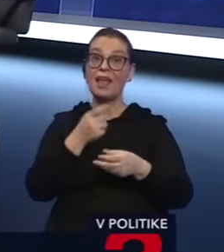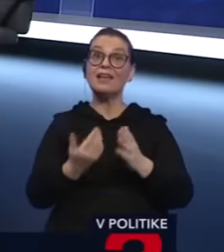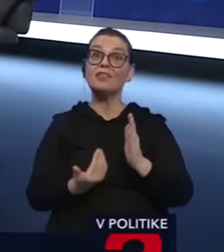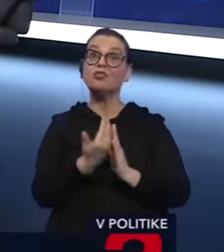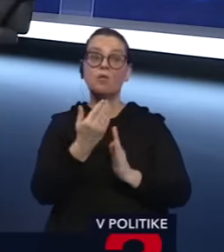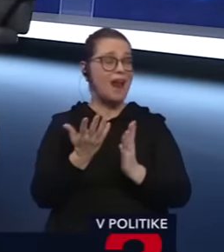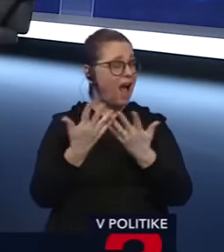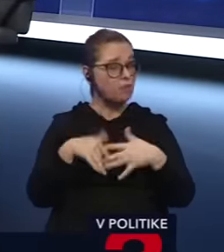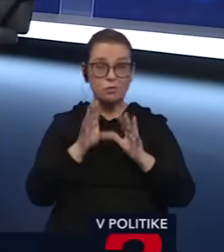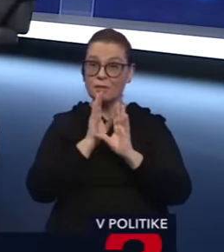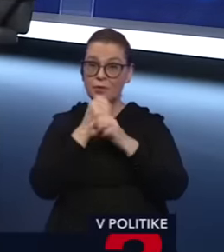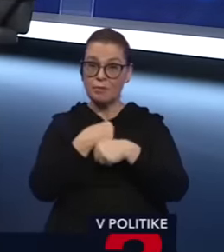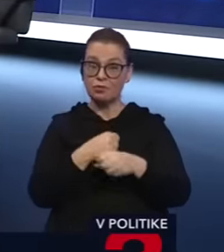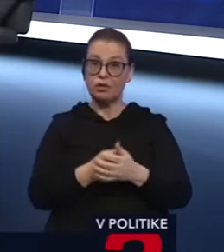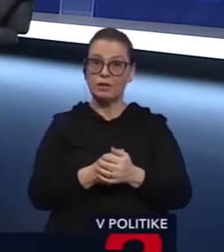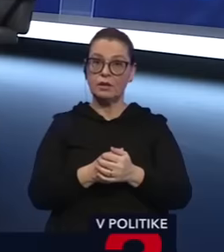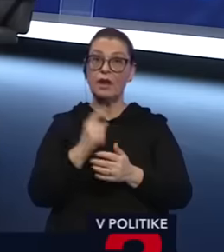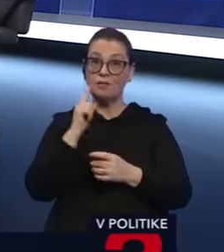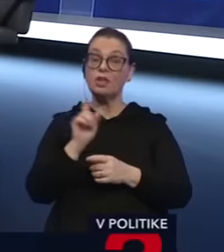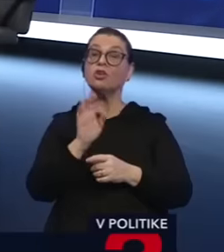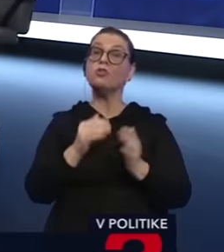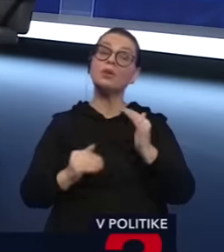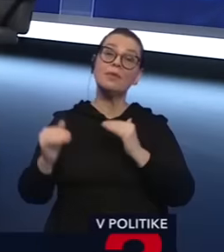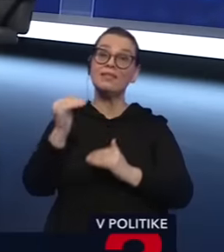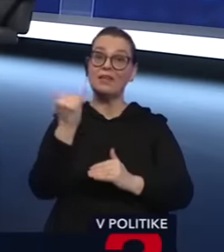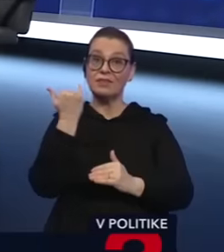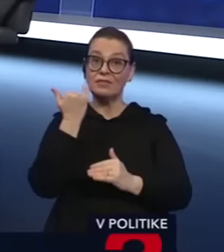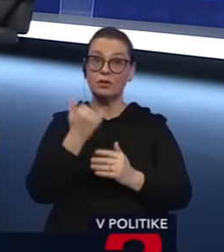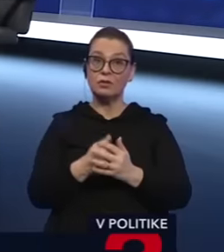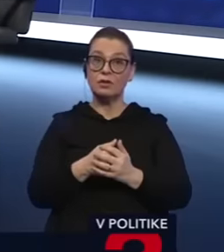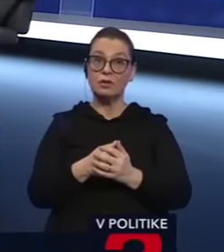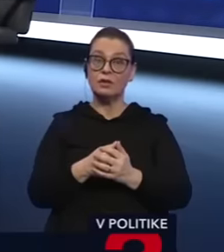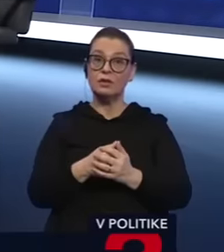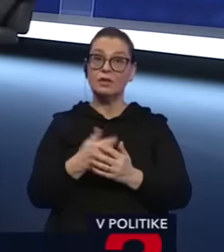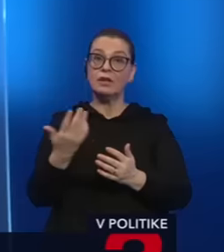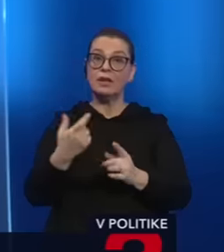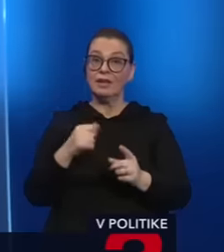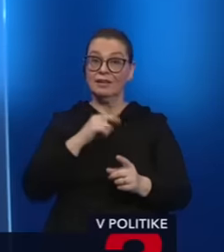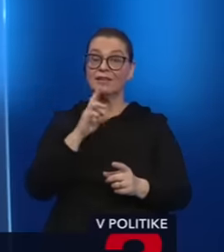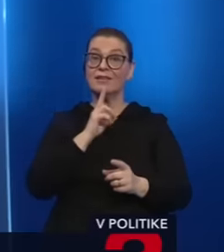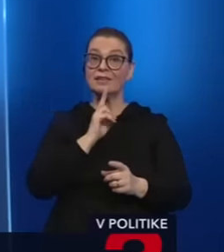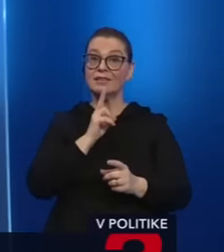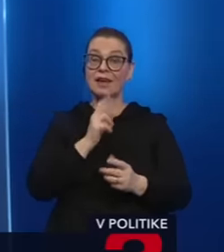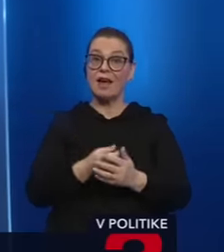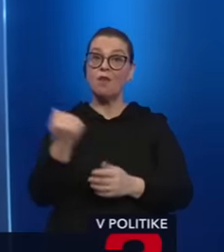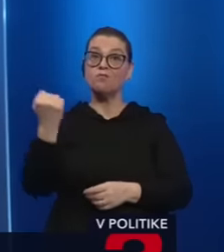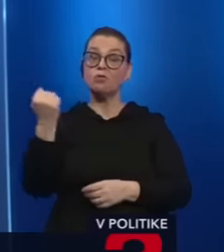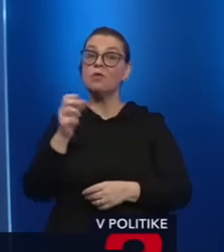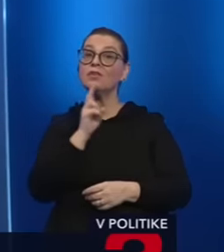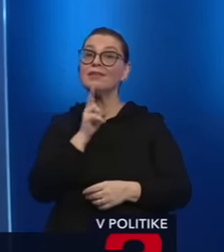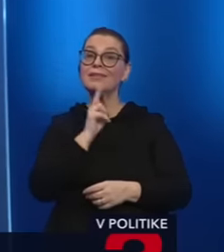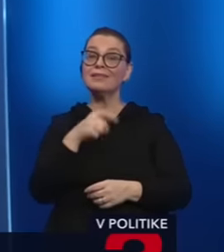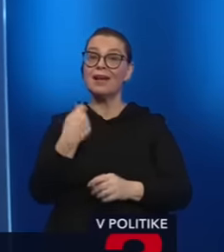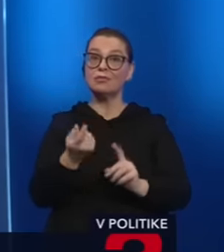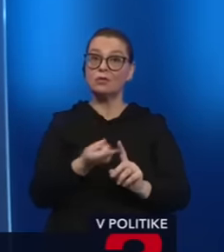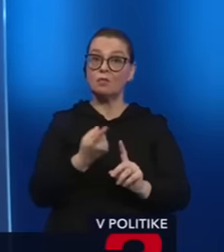automaticky premlčané. A viete, kto najviac z toho tobe profitova a zaujímavé, nechápem, prečo to nespomínate, je kíska. Je podvodník kíska, ktorý dostal